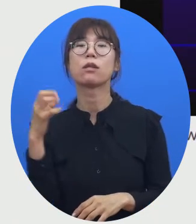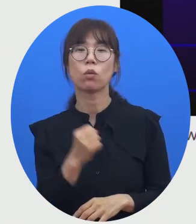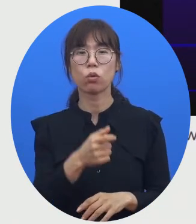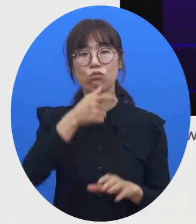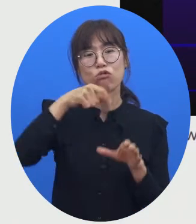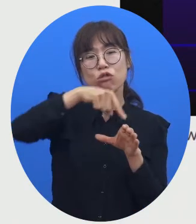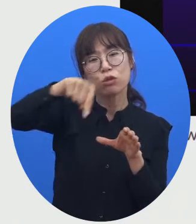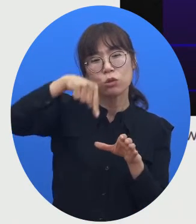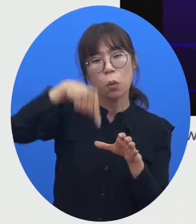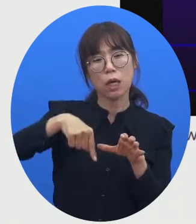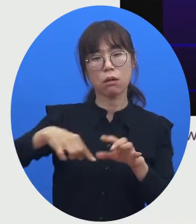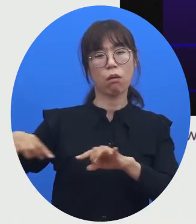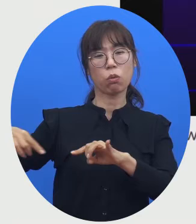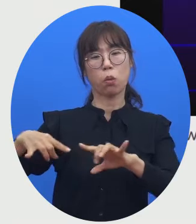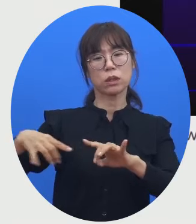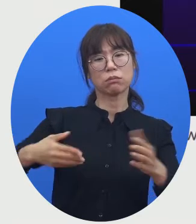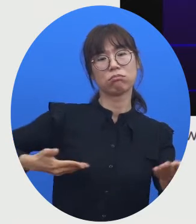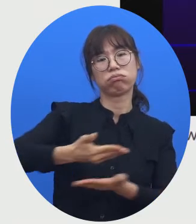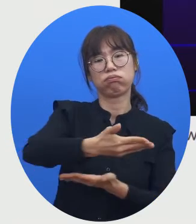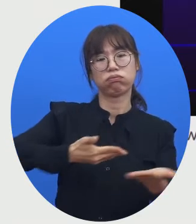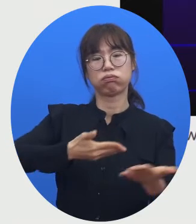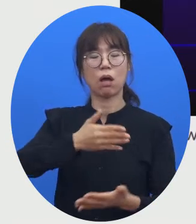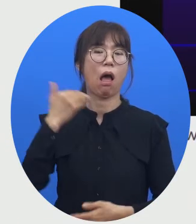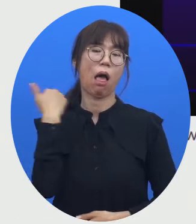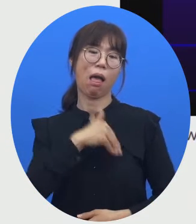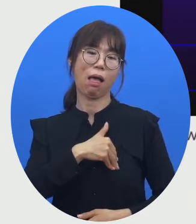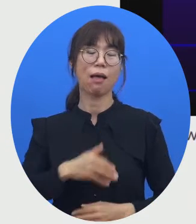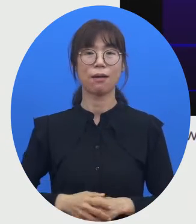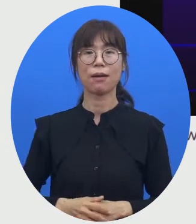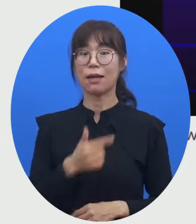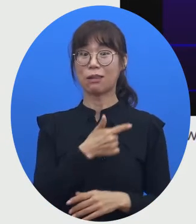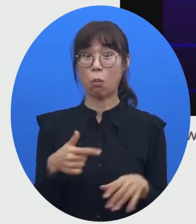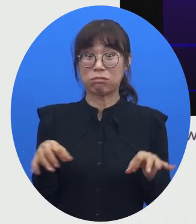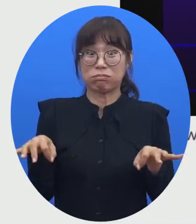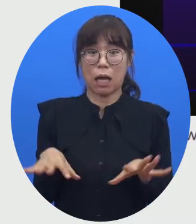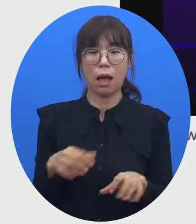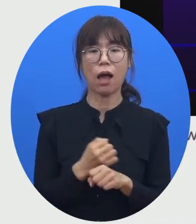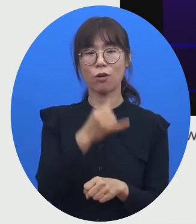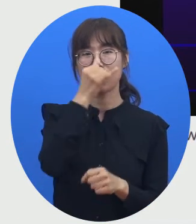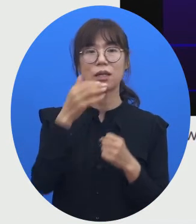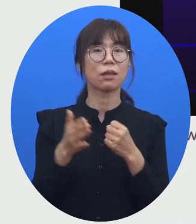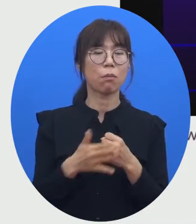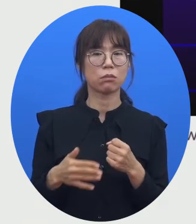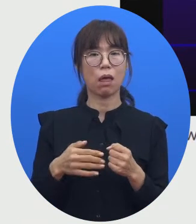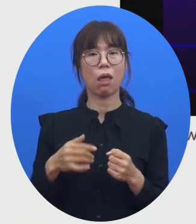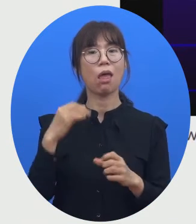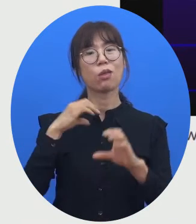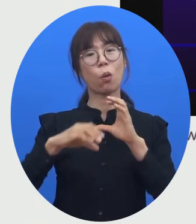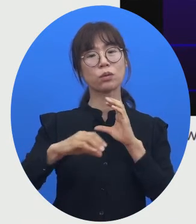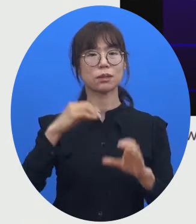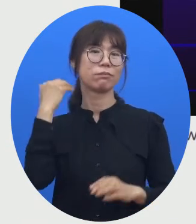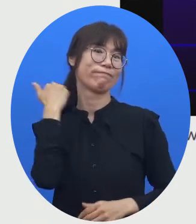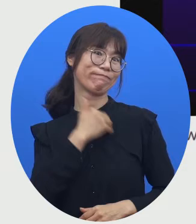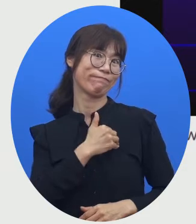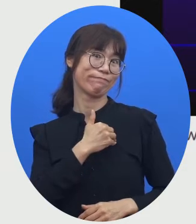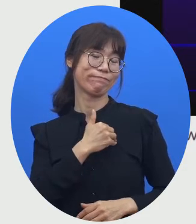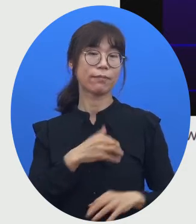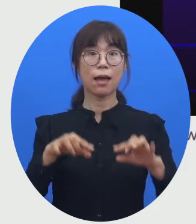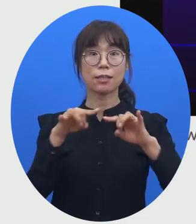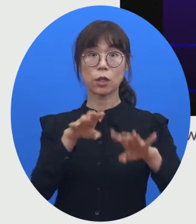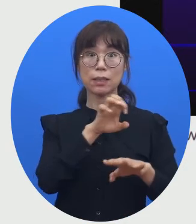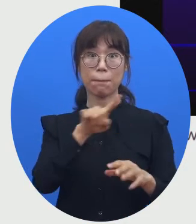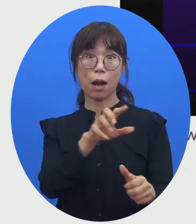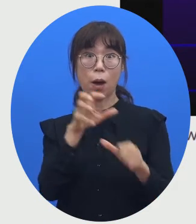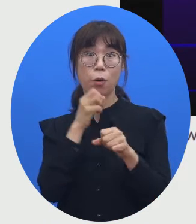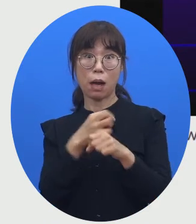통신을 주고받을 수가 없다는 겁니다. 너무 짧기 때문에 그래요. 그래서 전자기파를 이용한 통신은